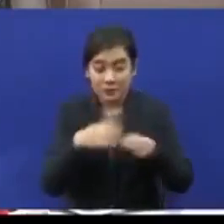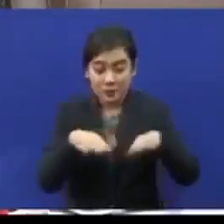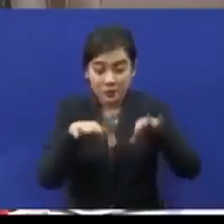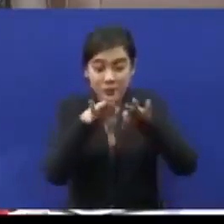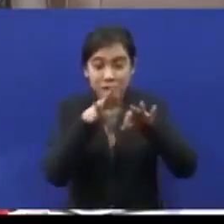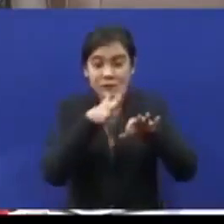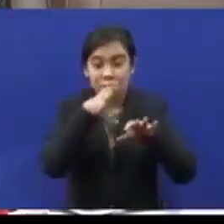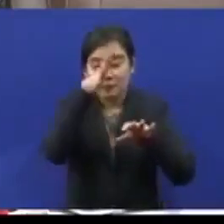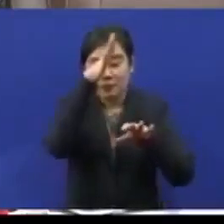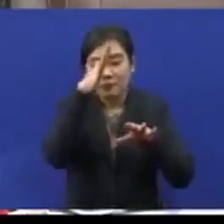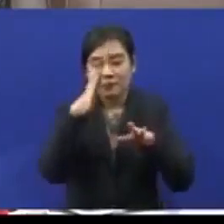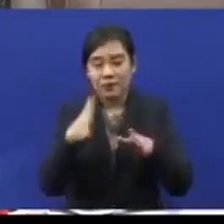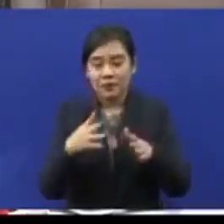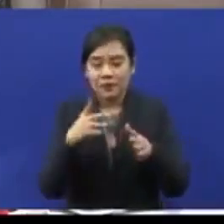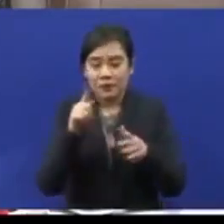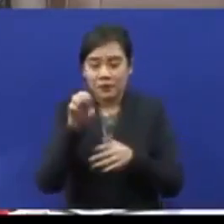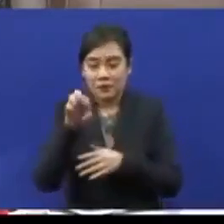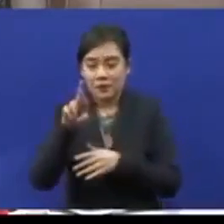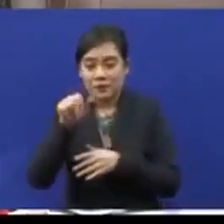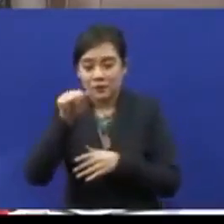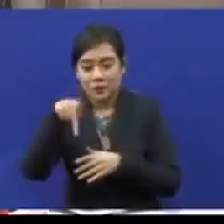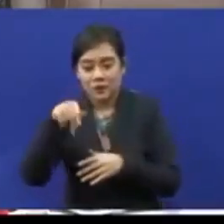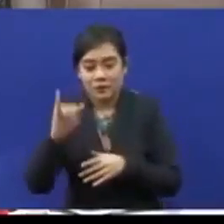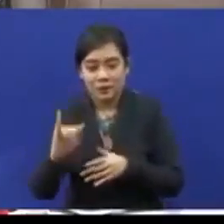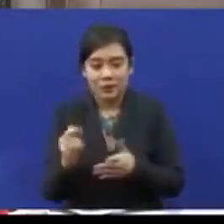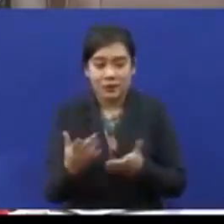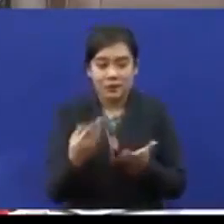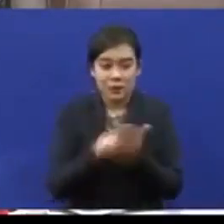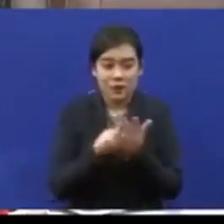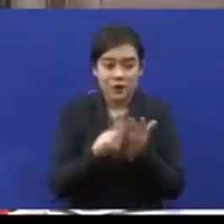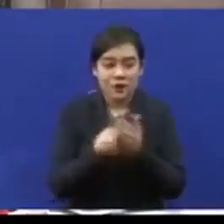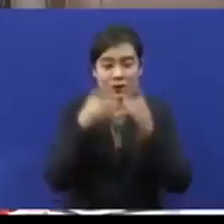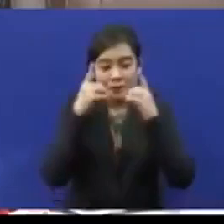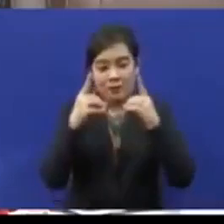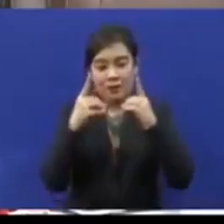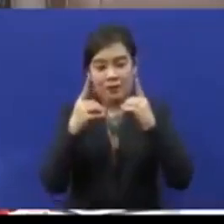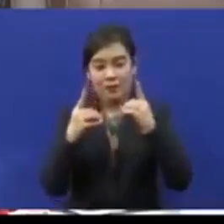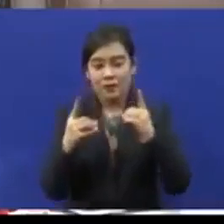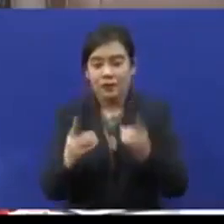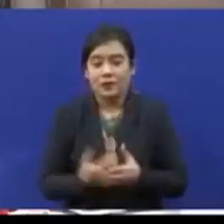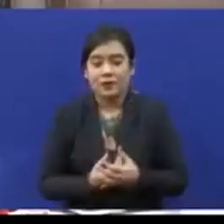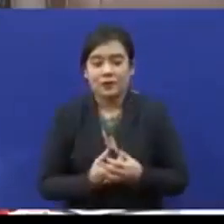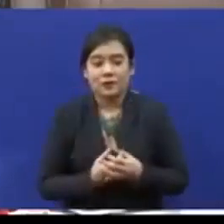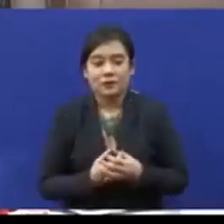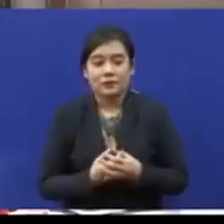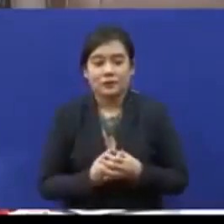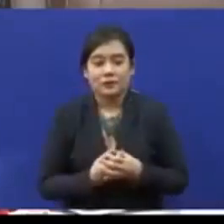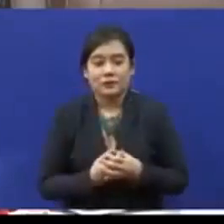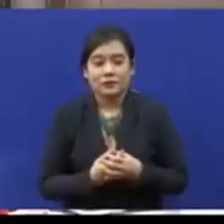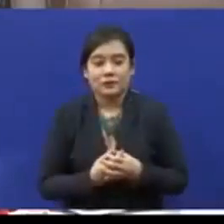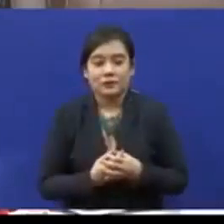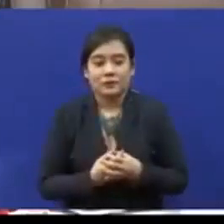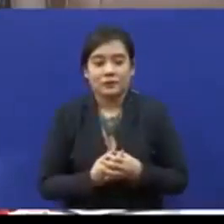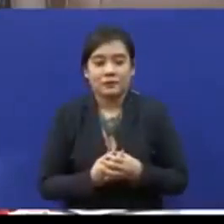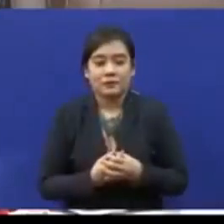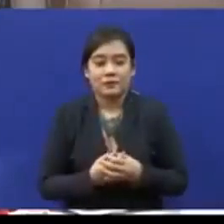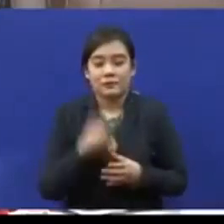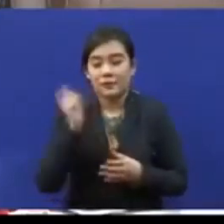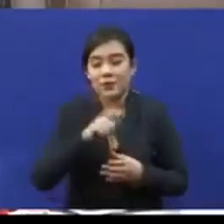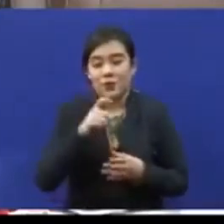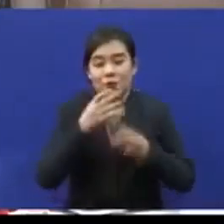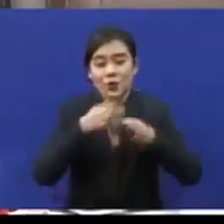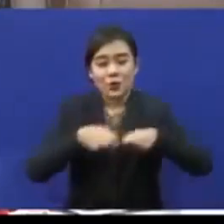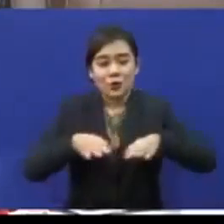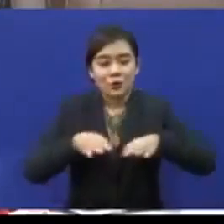terapi kewangan pendidikan sama ada dalam bentuk program intervensi awal ataupun vocational. Selain daripada keperluan utama